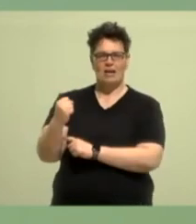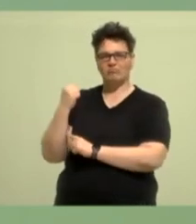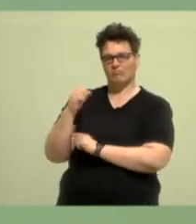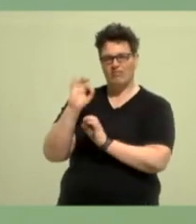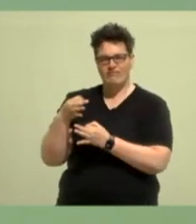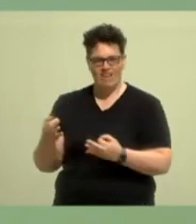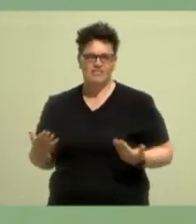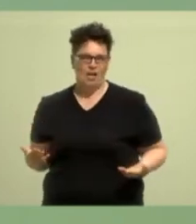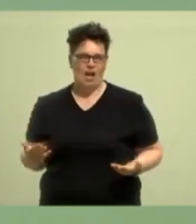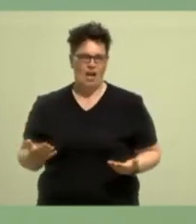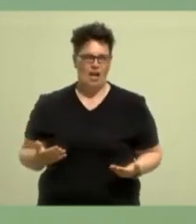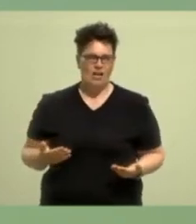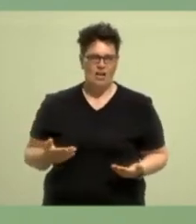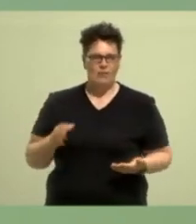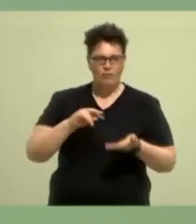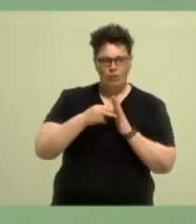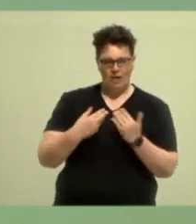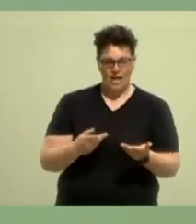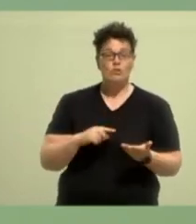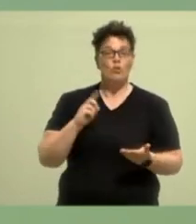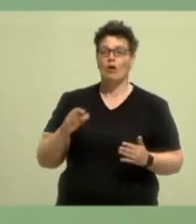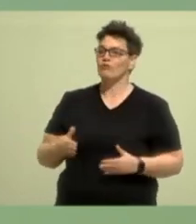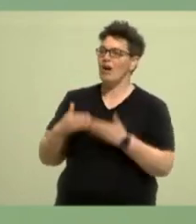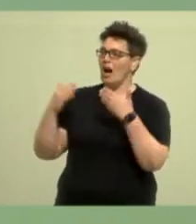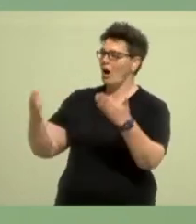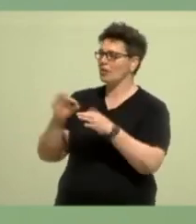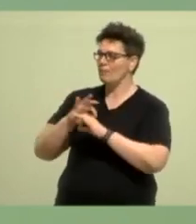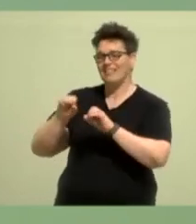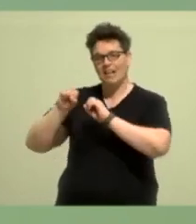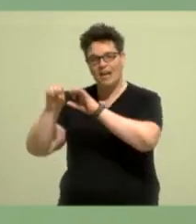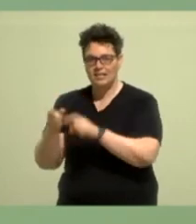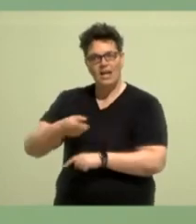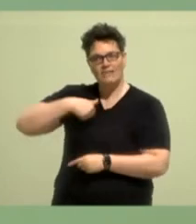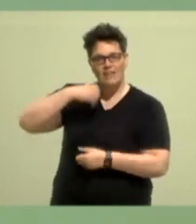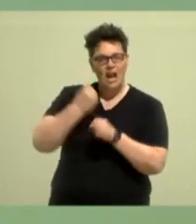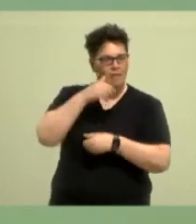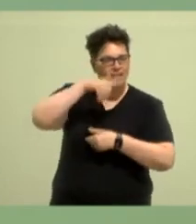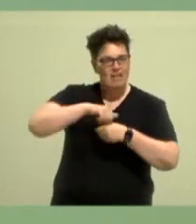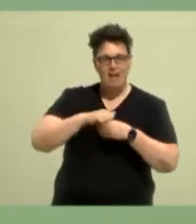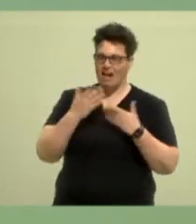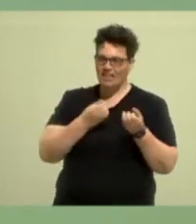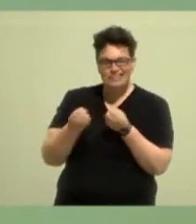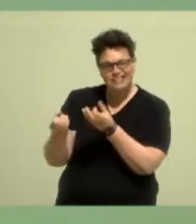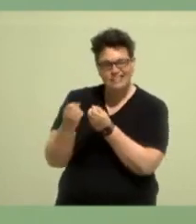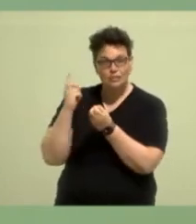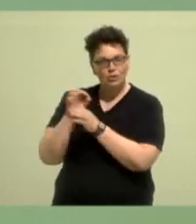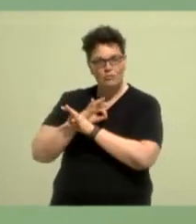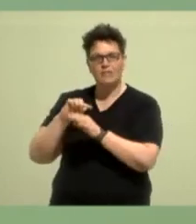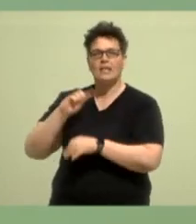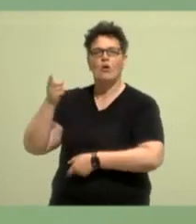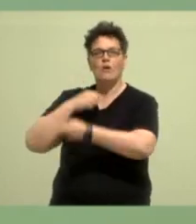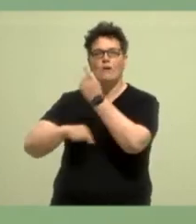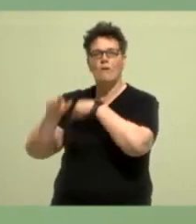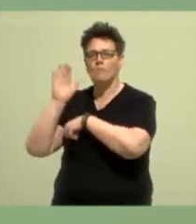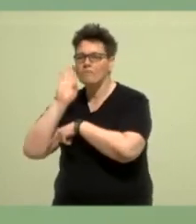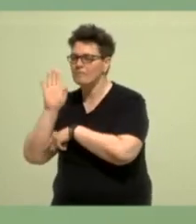darin zu werden, nach draußen das zu erklären, was wir tun und auch zuzuhören zu dem, was die Menschen von uns verlangen, was die